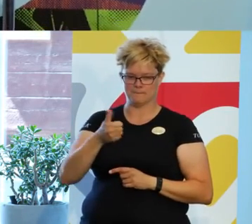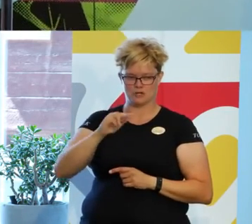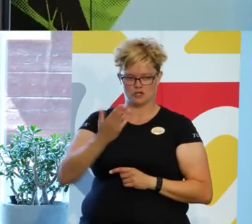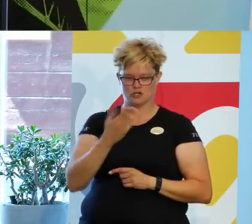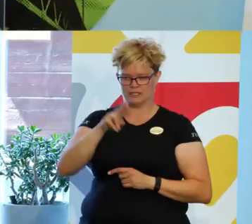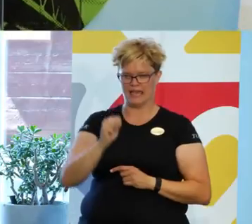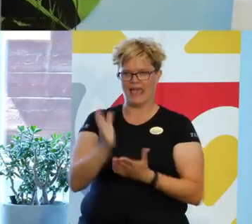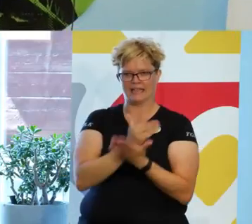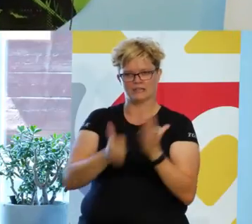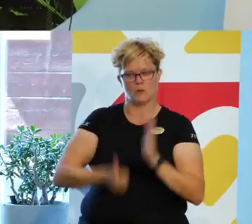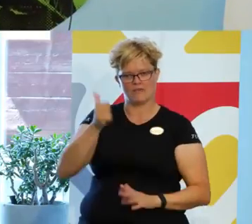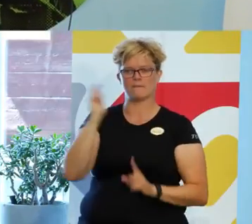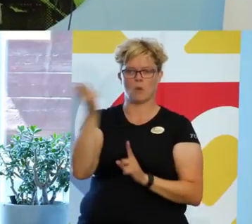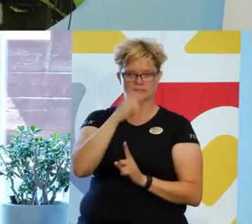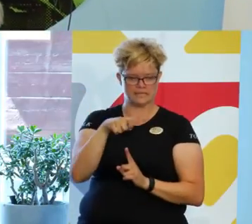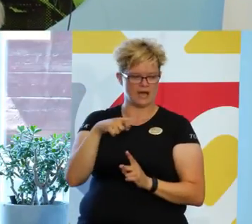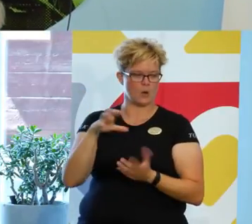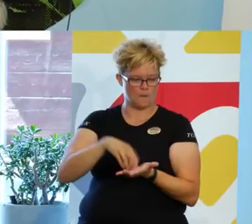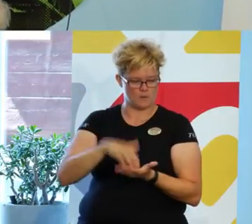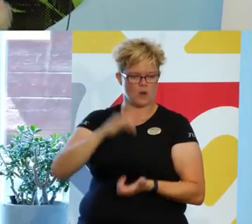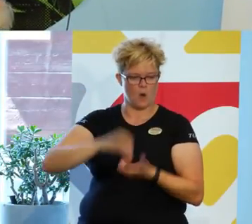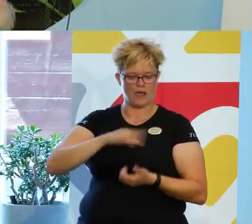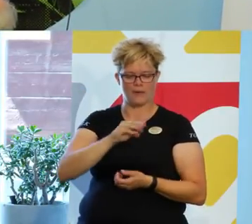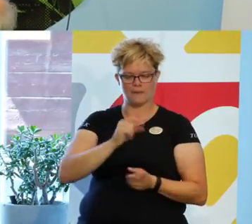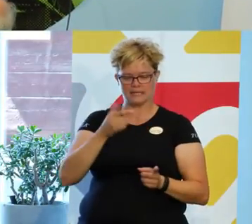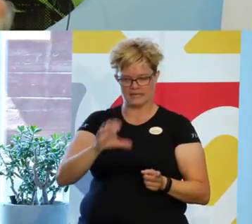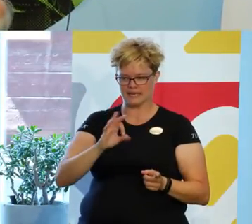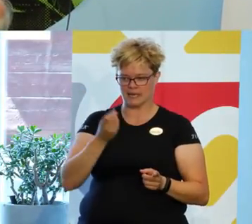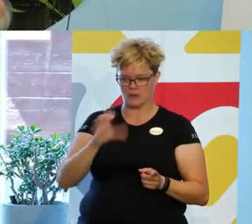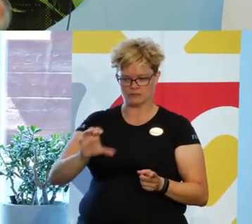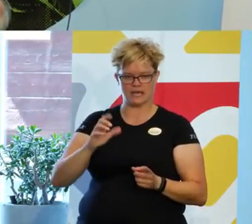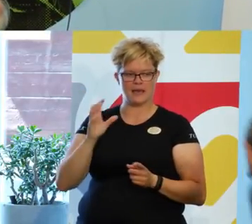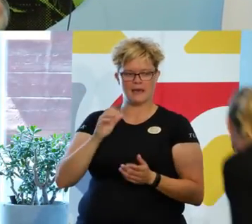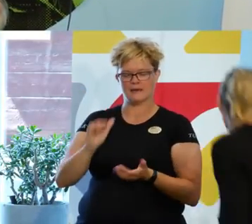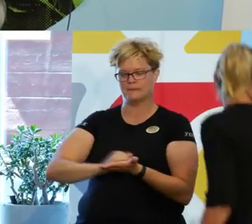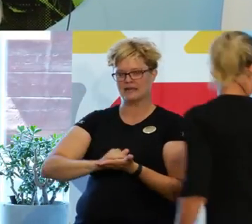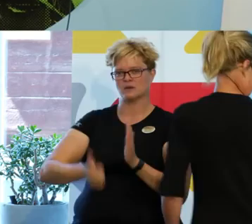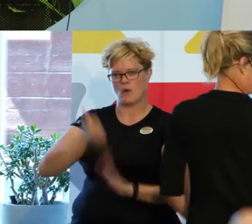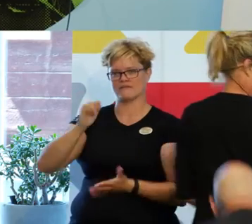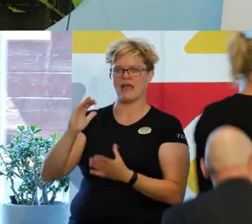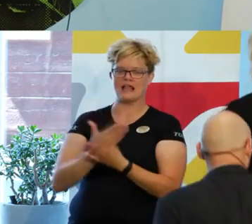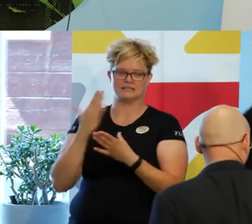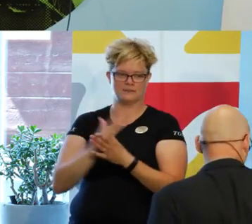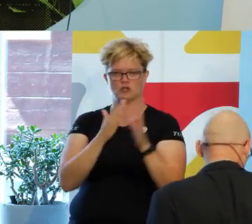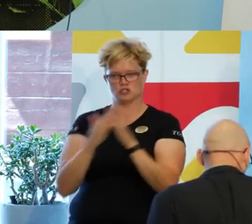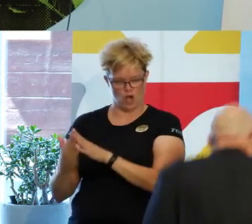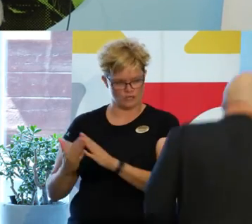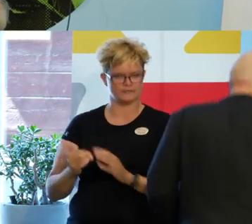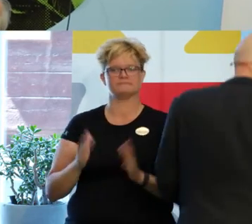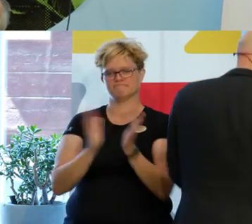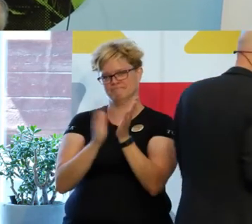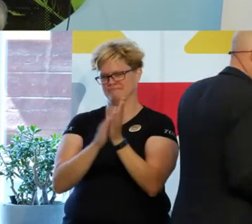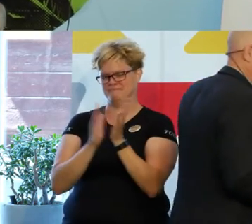enhetschef i Båstad kommun och Mattias Hänjes, presschef i Helsingborgs stad. Och